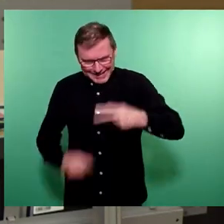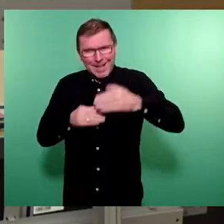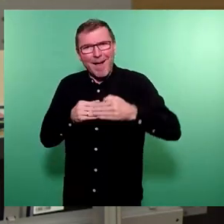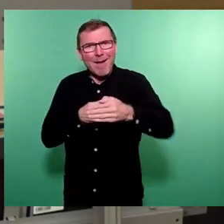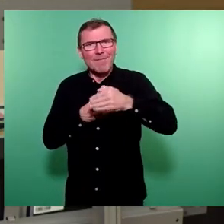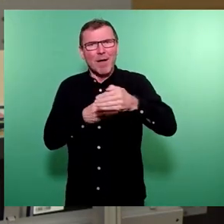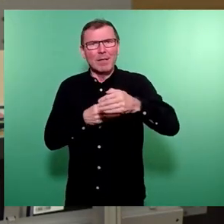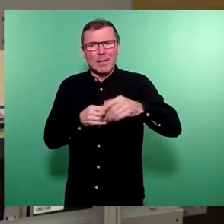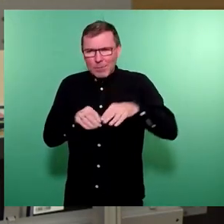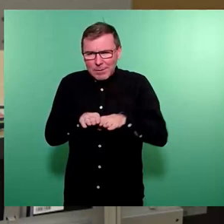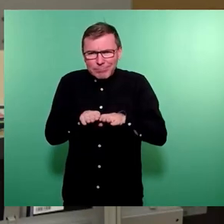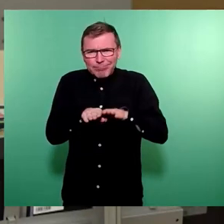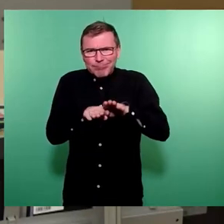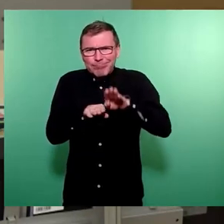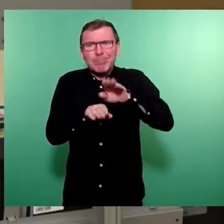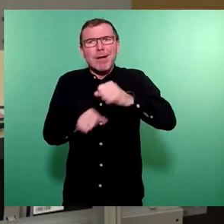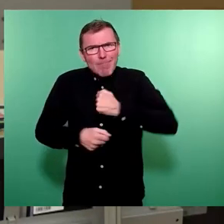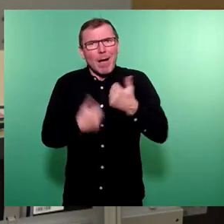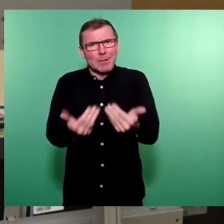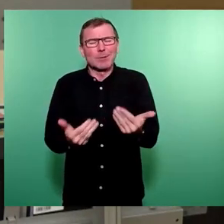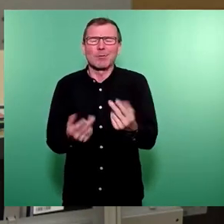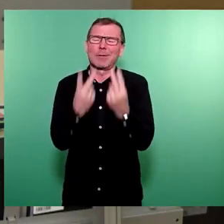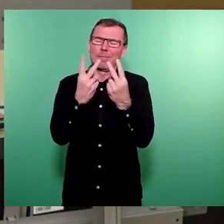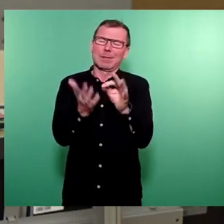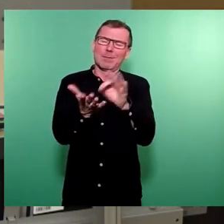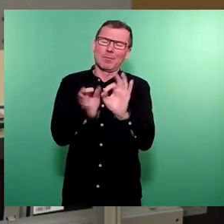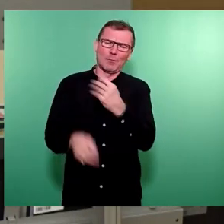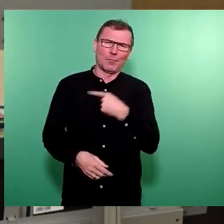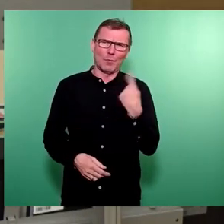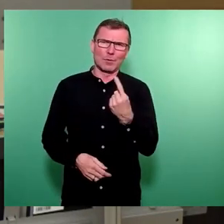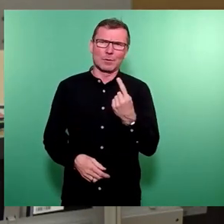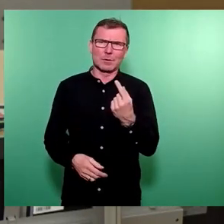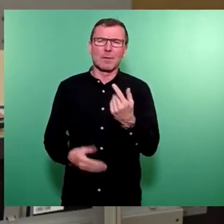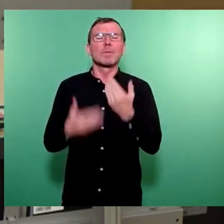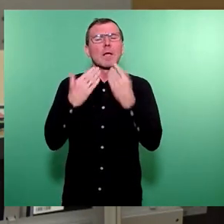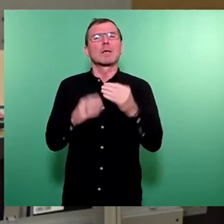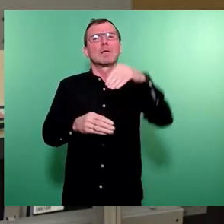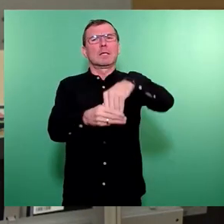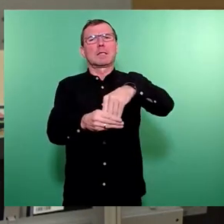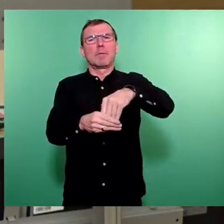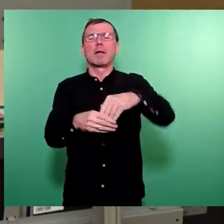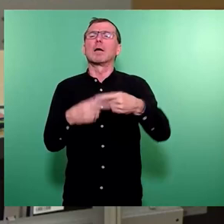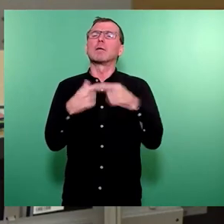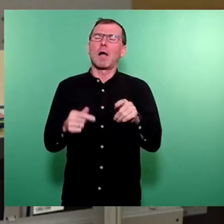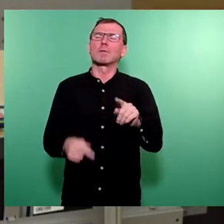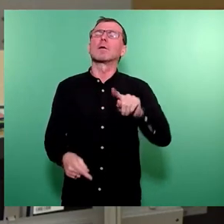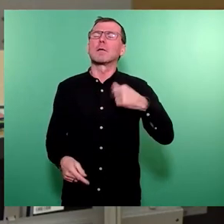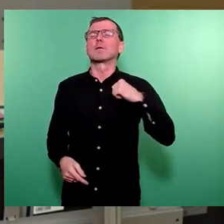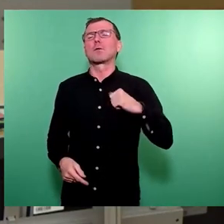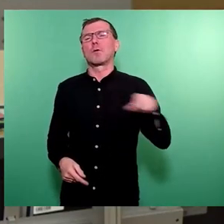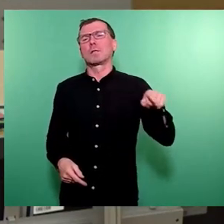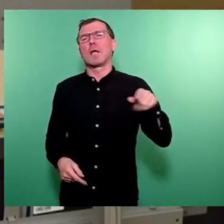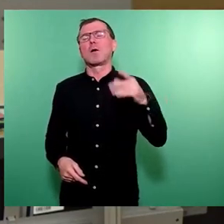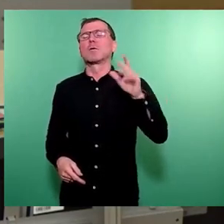in den Tritt kommen, können wir das behalten. Das ist uns sehr wichtig und das finden wir sehr gut, dass das mit drin ist. Das andere, dann wird der Christoph Blödner noch